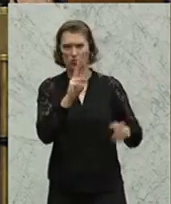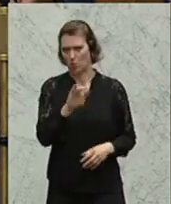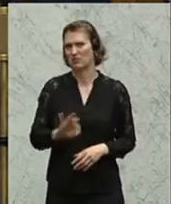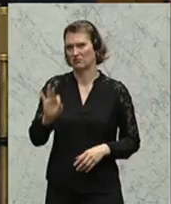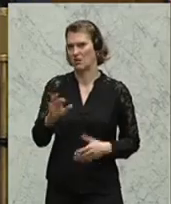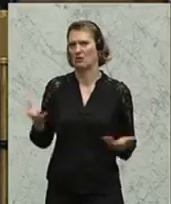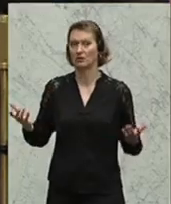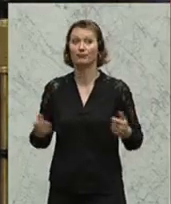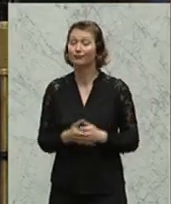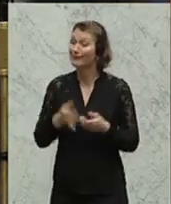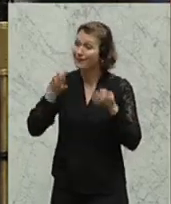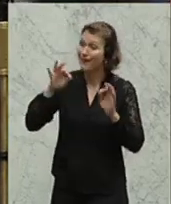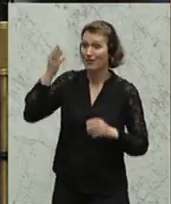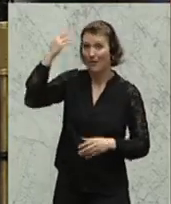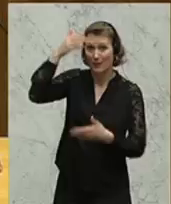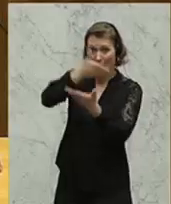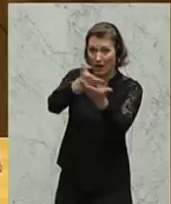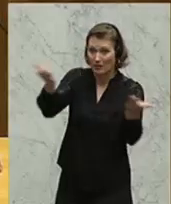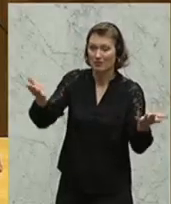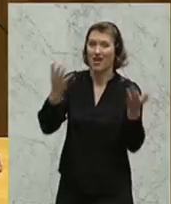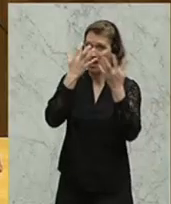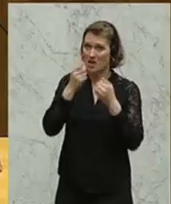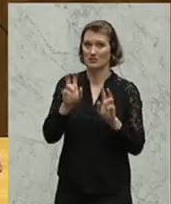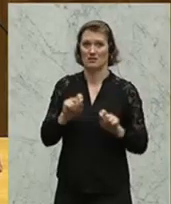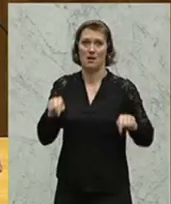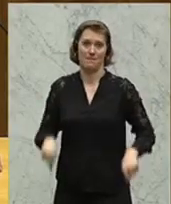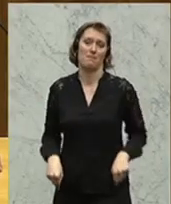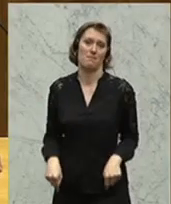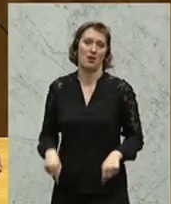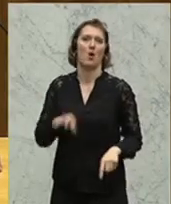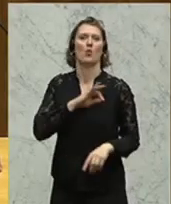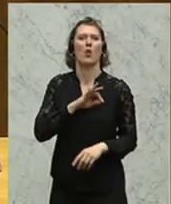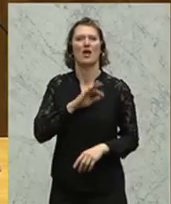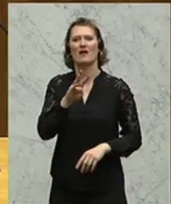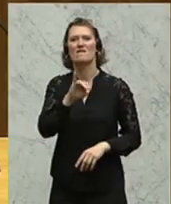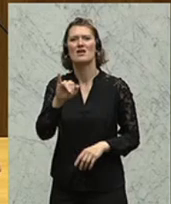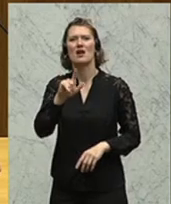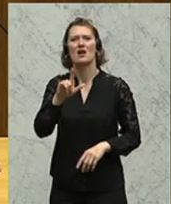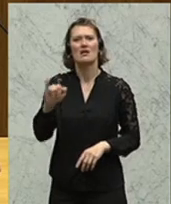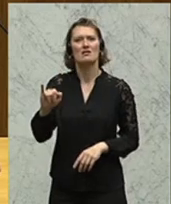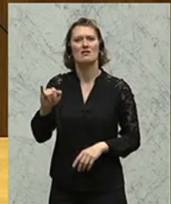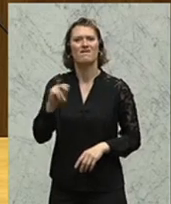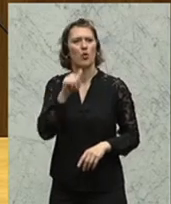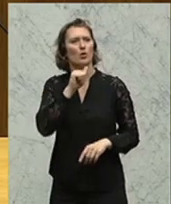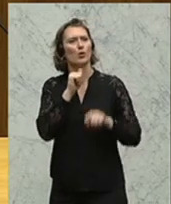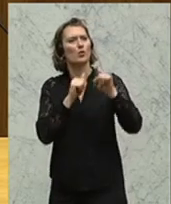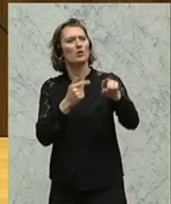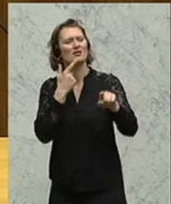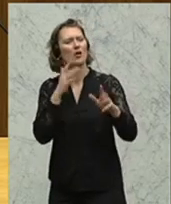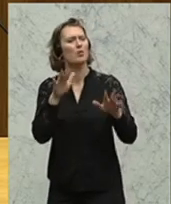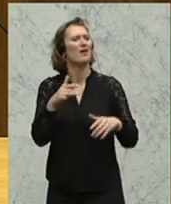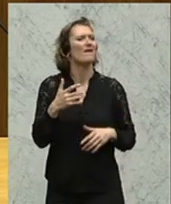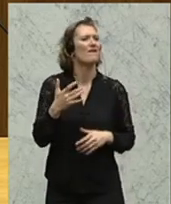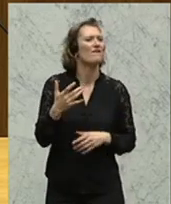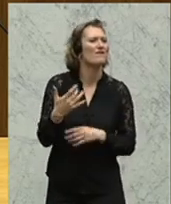Meine sehr verehrten Damen und Herren, es ist ein ernstes Thema. Es ist ein ernstes Thema. Und wenn der Kollege Willi von den Grünen sagt, die Wirte,